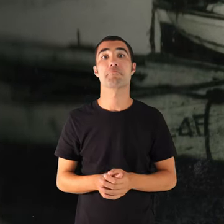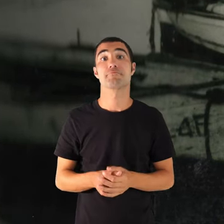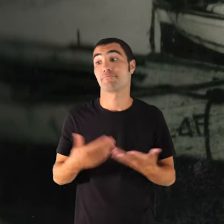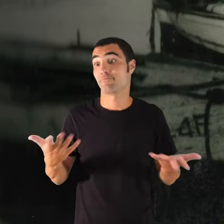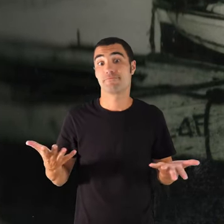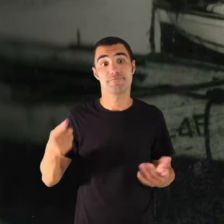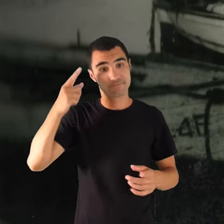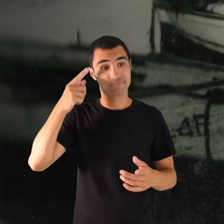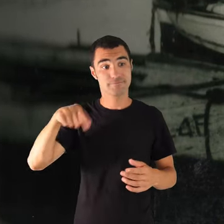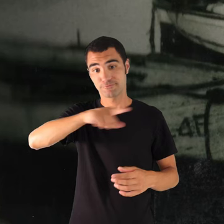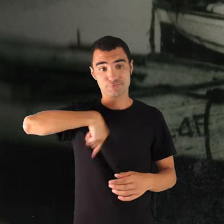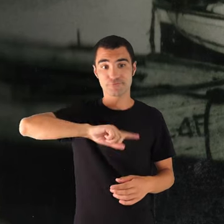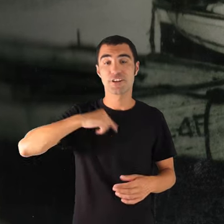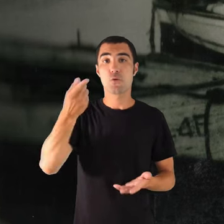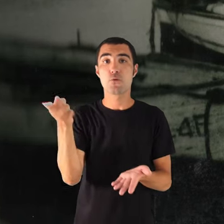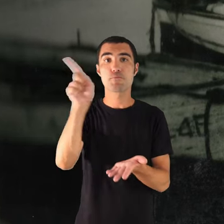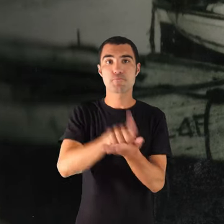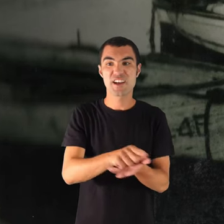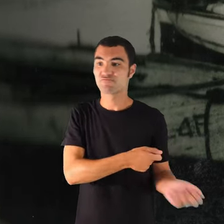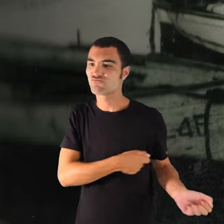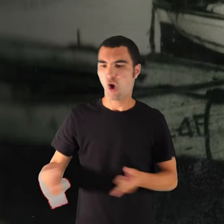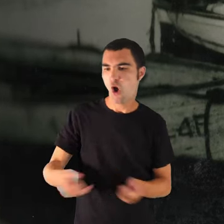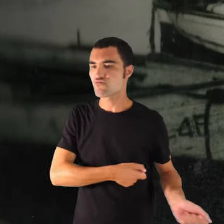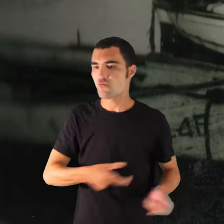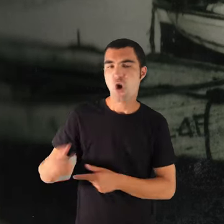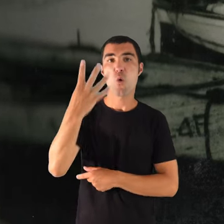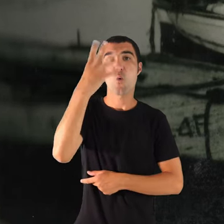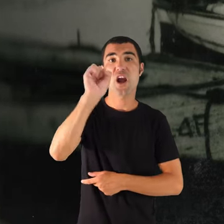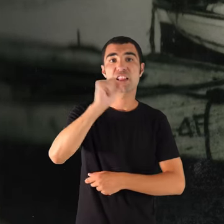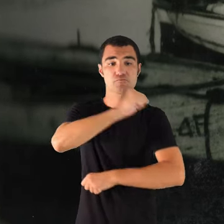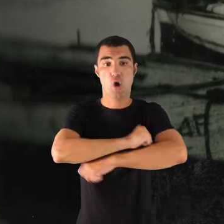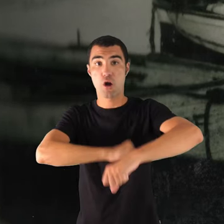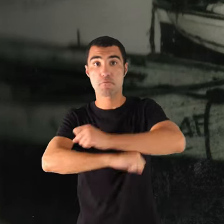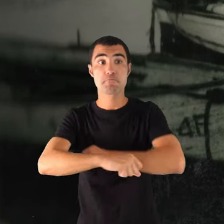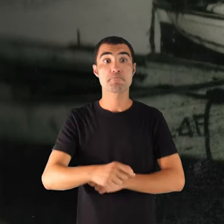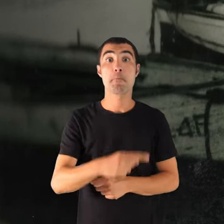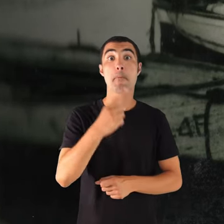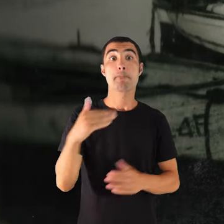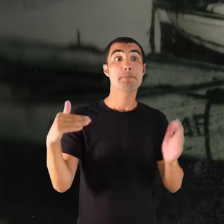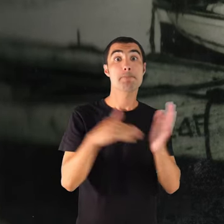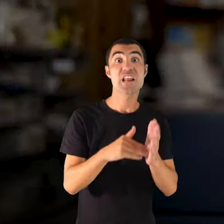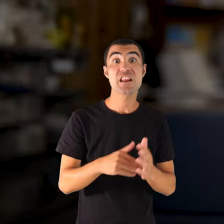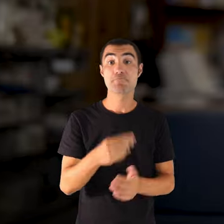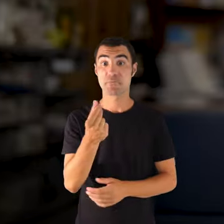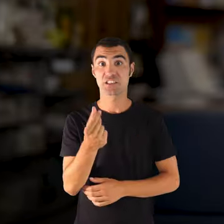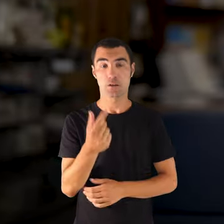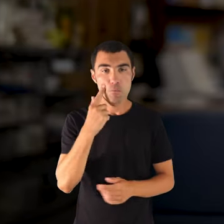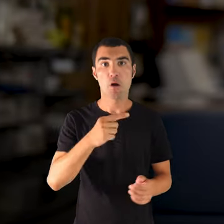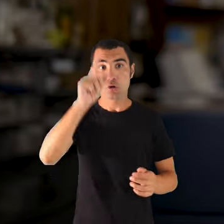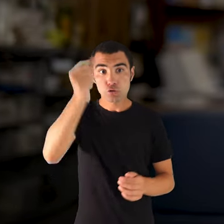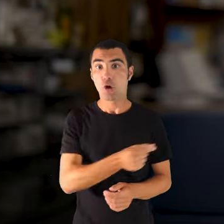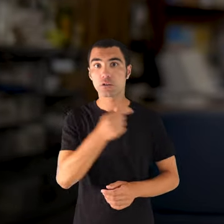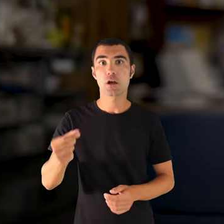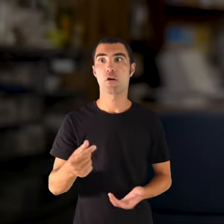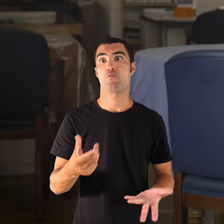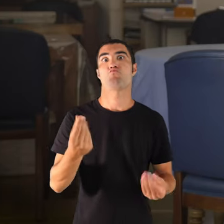llavors, si es caixes més, tiraves 40 voltos en terra, a 20, ser de tenir 1.200 pesetes i això era molt de dos ves, això pescant, és que pescant, no ho